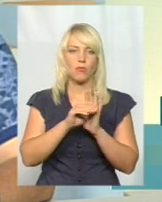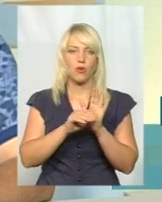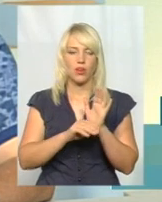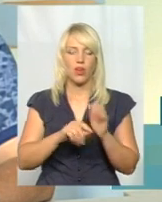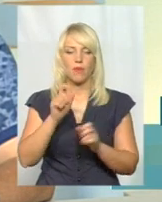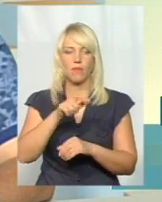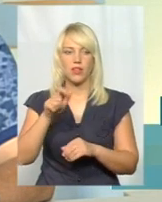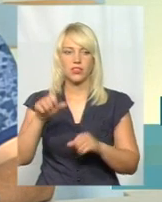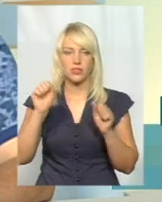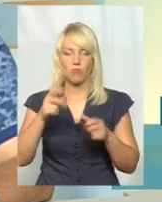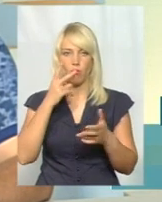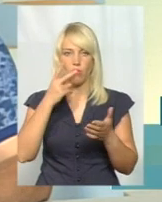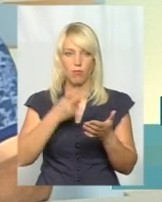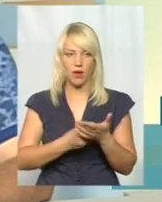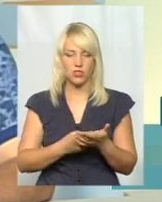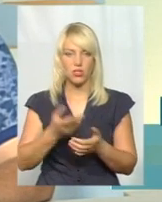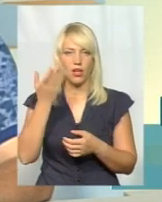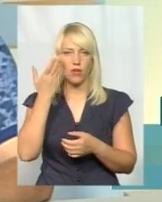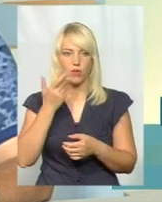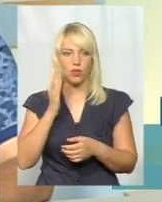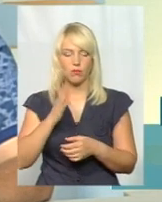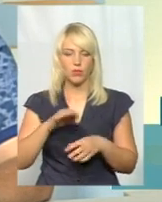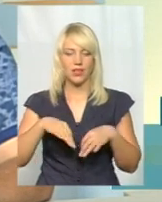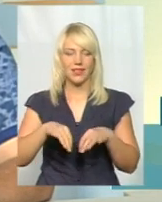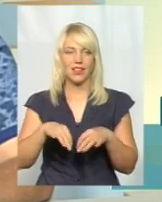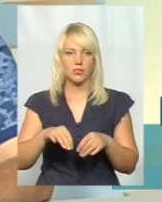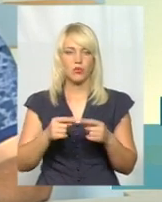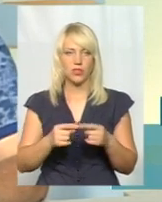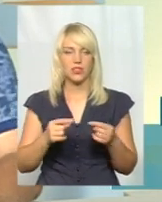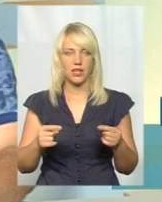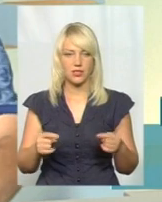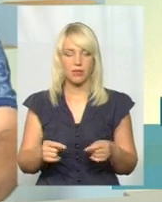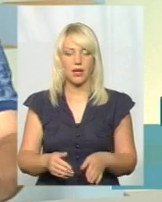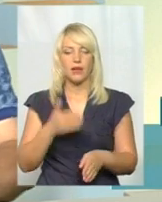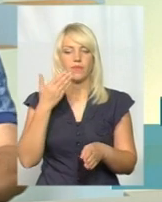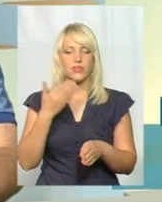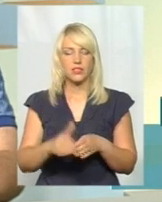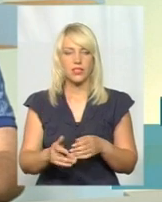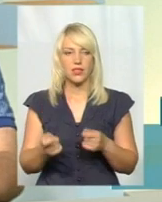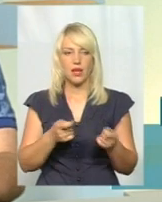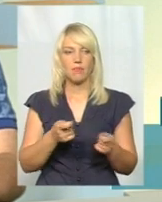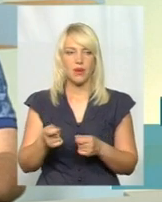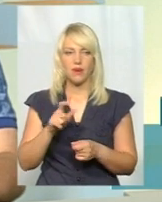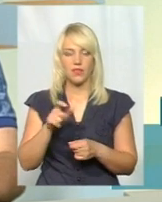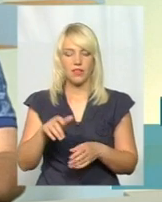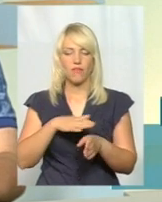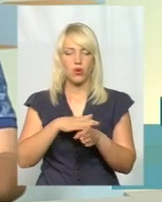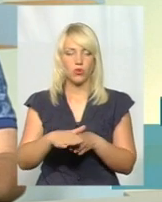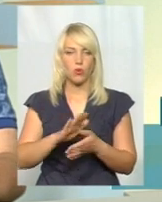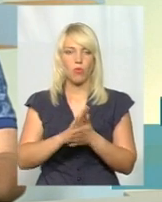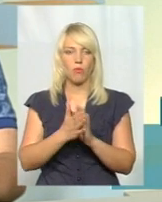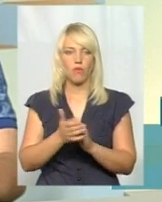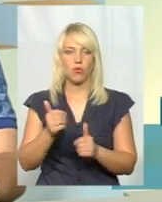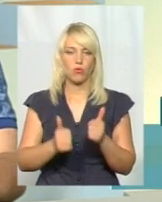побачити, коли прийде транспортний засіб. Частина перевізника виконала умови конкурсу.